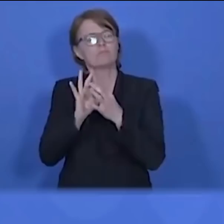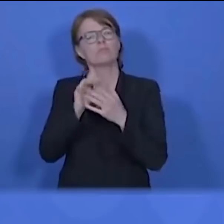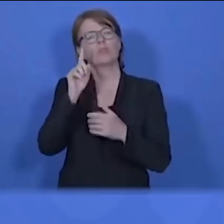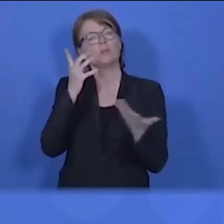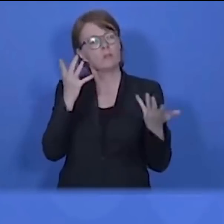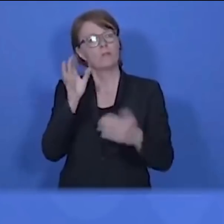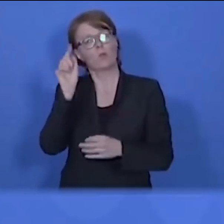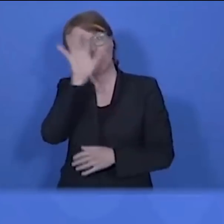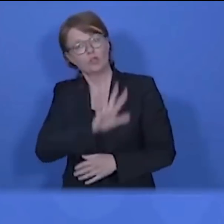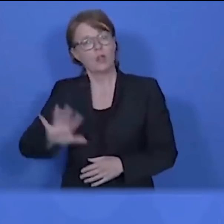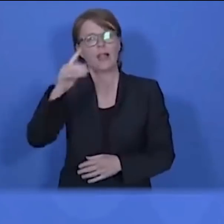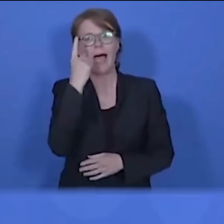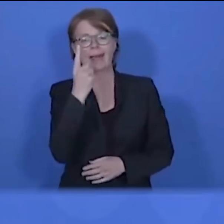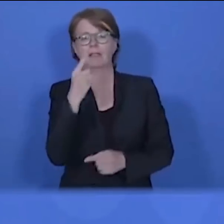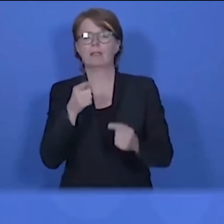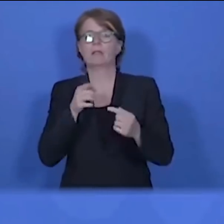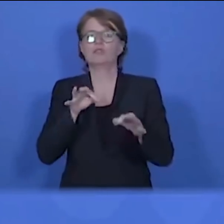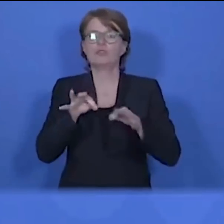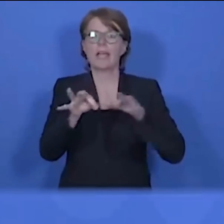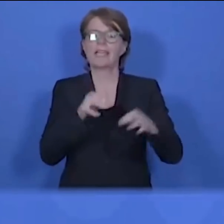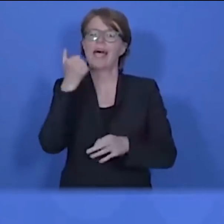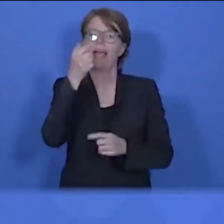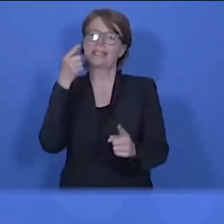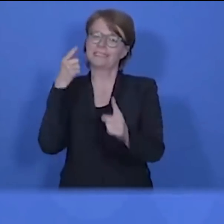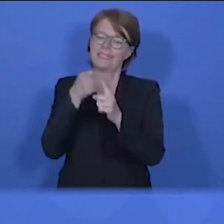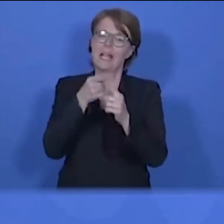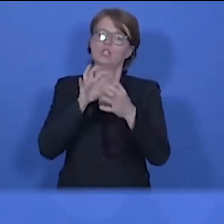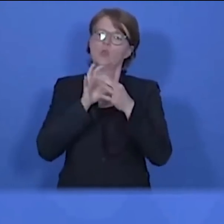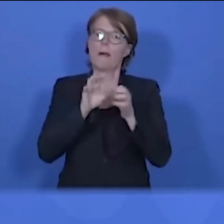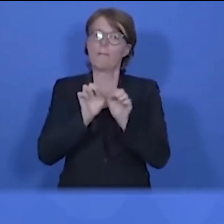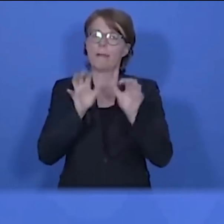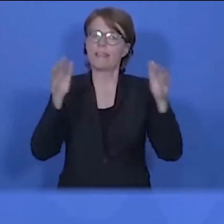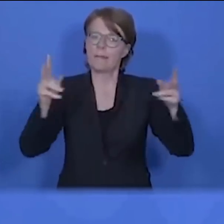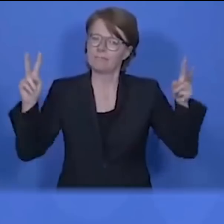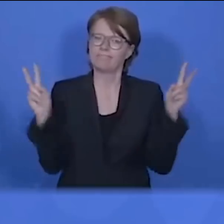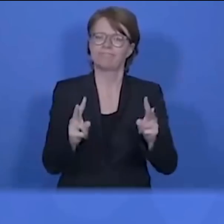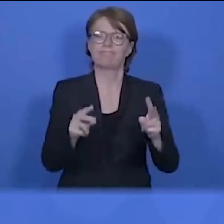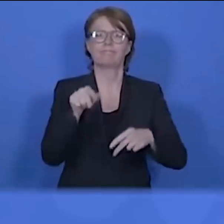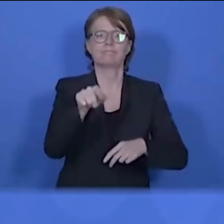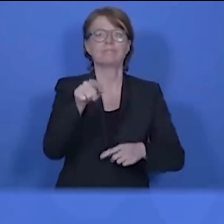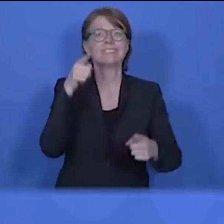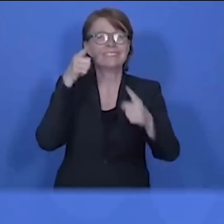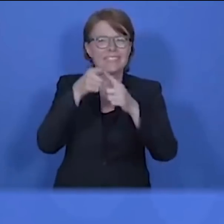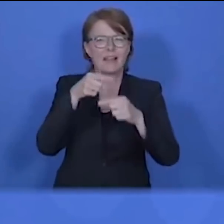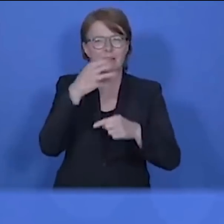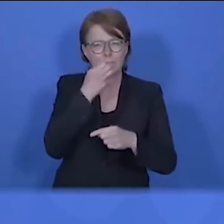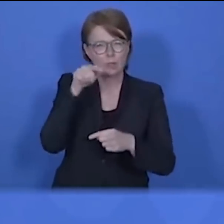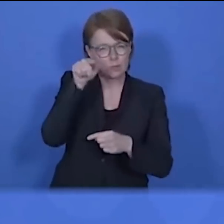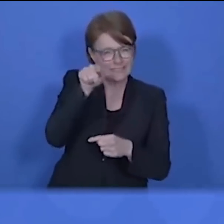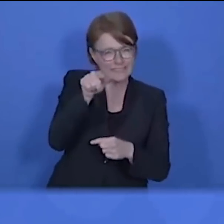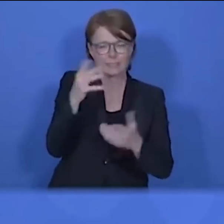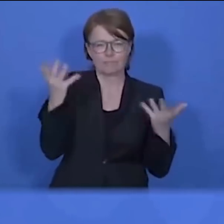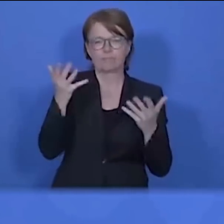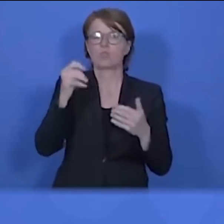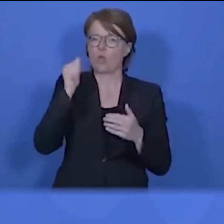eine Strategie gibt und eine Zielsetzung bei dieser Pandemie. Und ich möchte deshalb dieses Ziel noch einmal wiederholen,